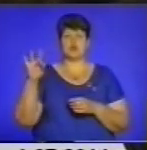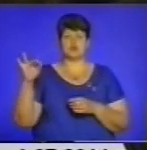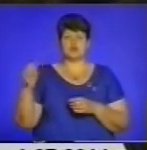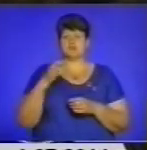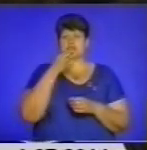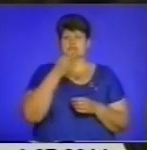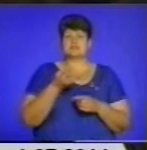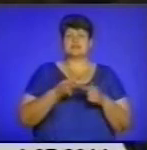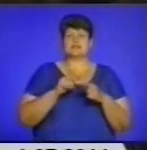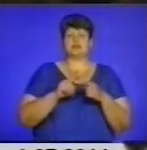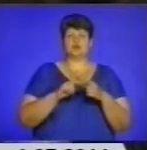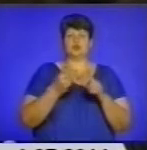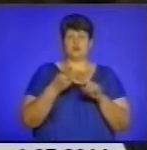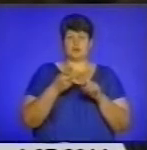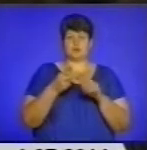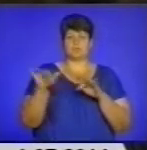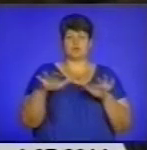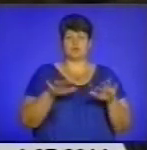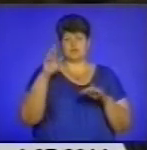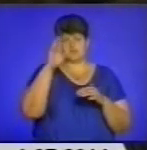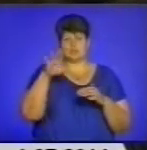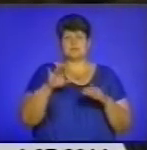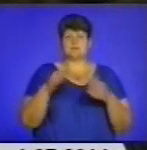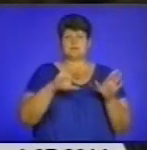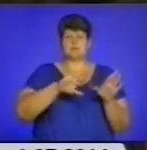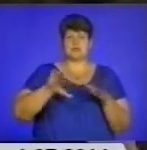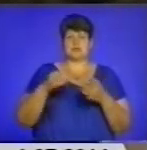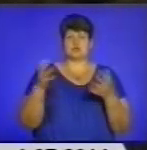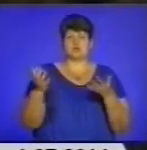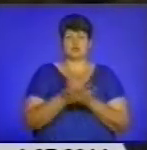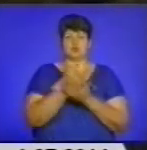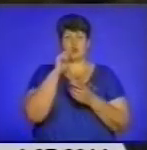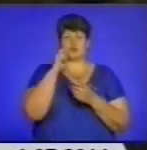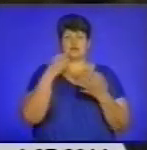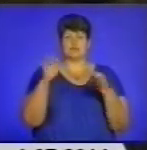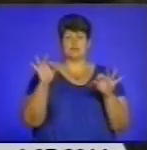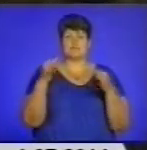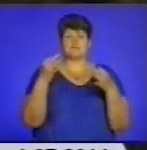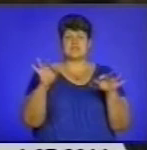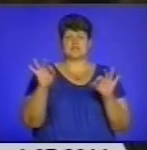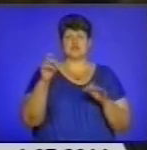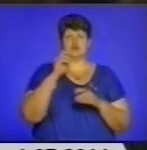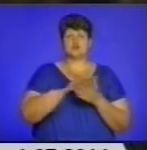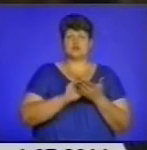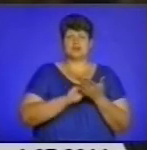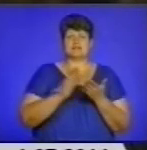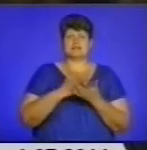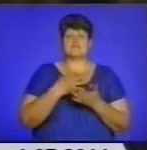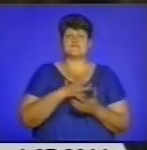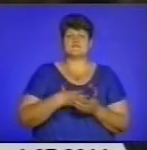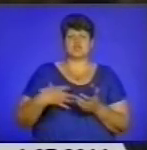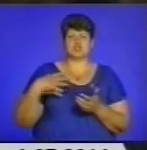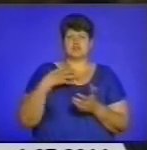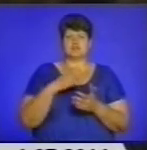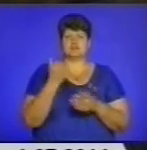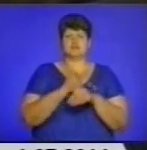зазначимістю подія в державі після здобуття Україної Незалежності. Вільна журналістика надзвичайно важлива. Фундаментальна річ для